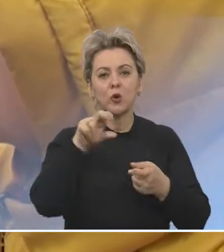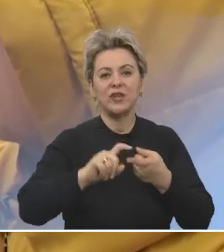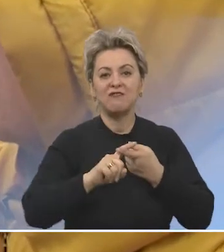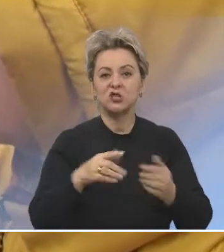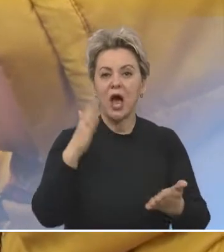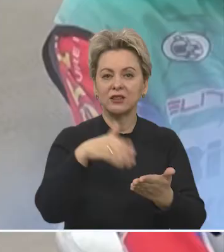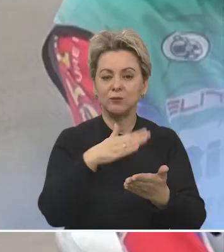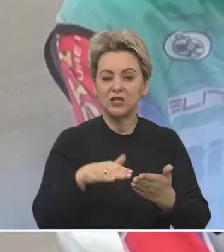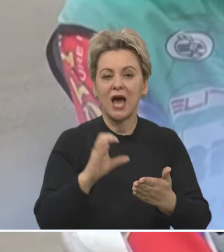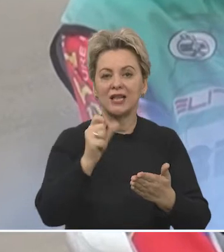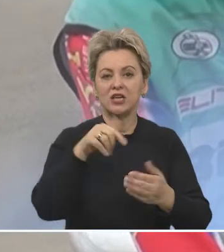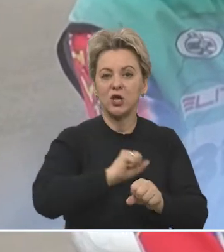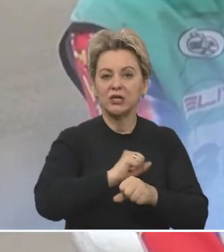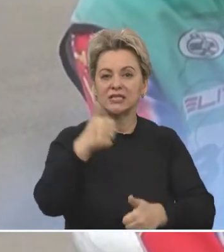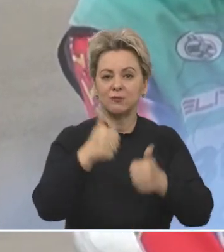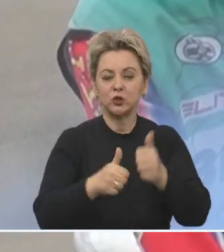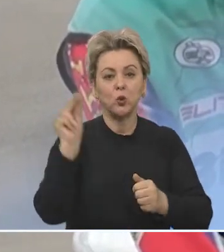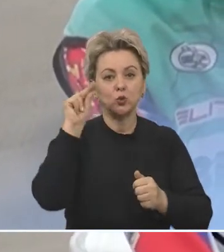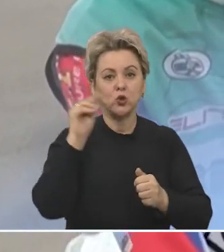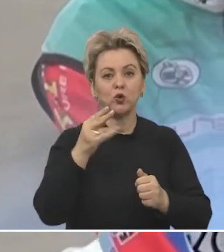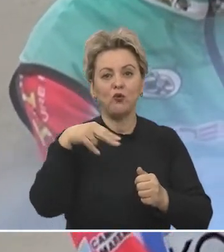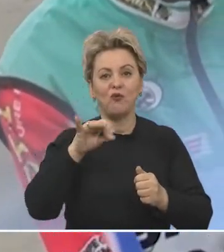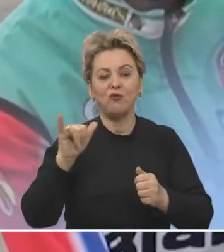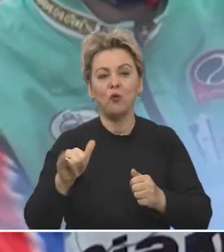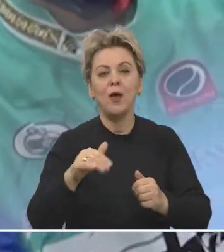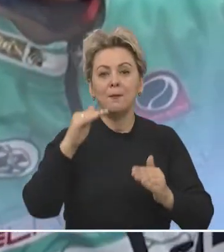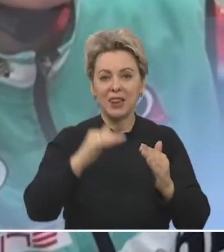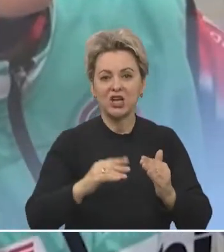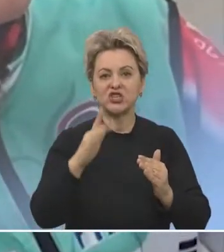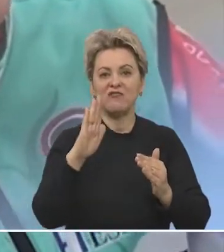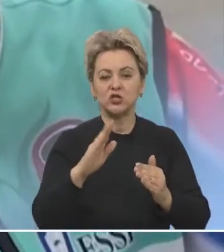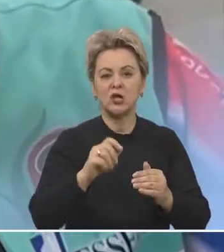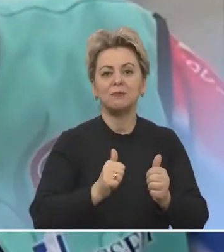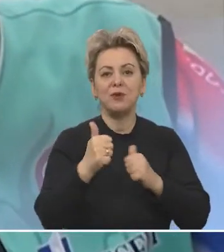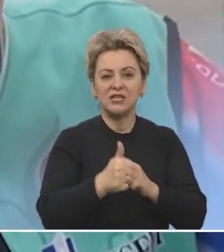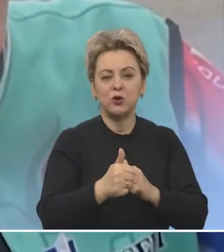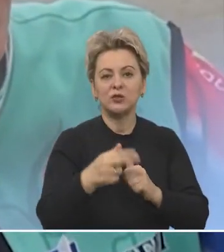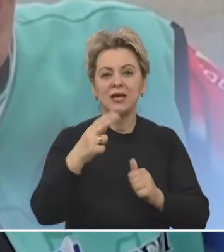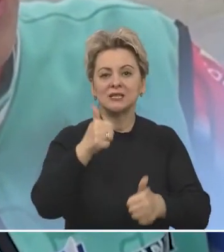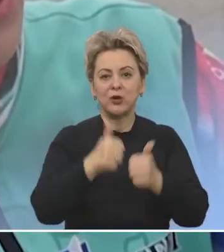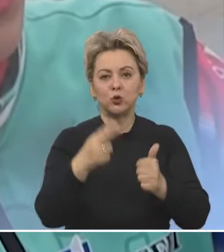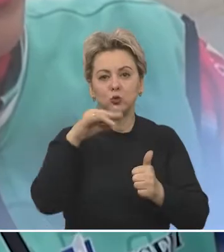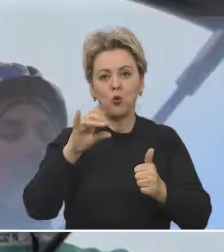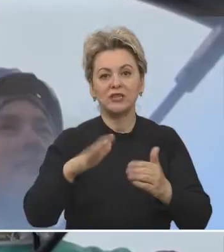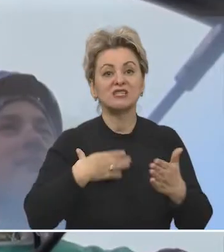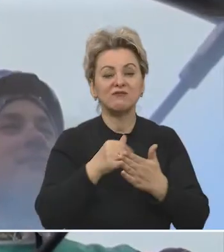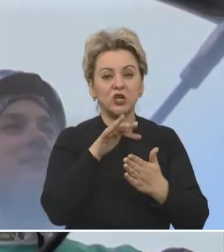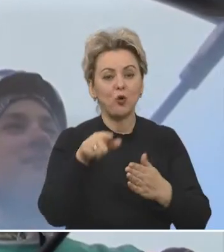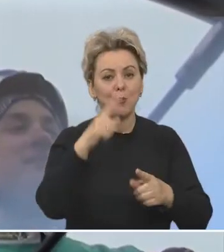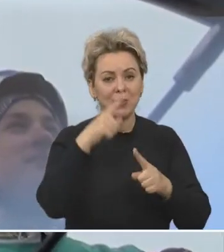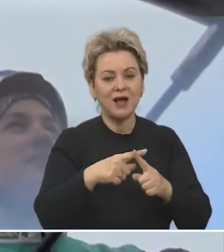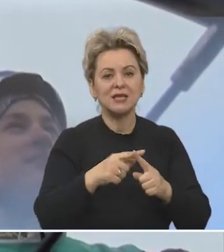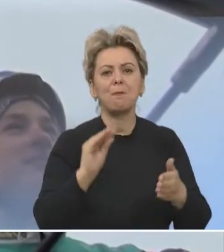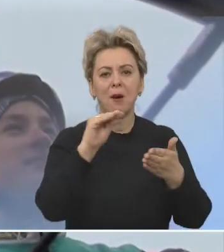коронавируса их отменили. Андрей победитель спартакиады учащихся ЮФО. Младший Вячеслав призер спартакиады Дона. В свое время